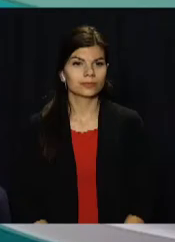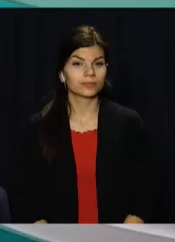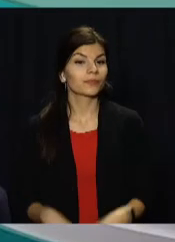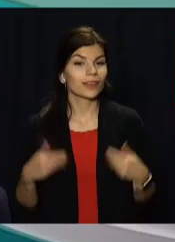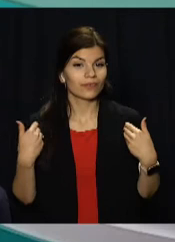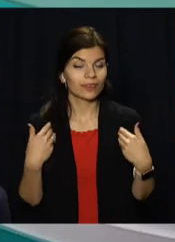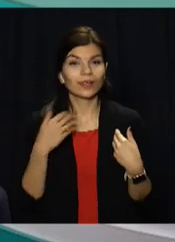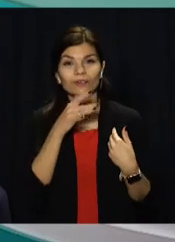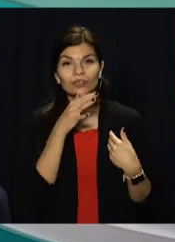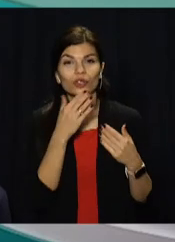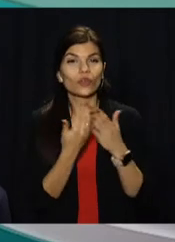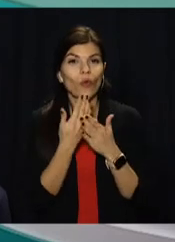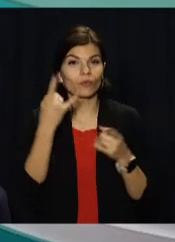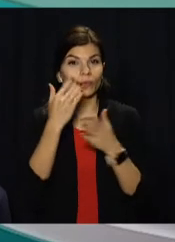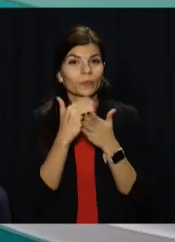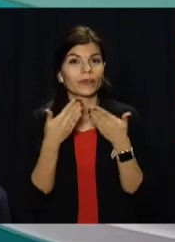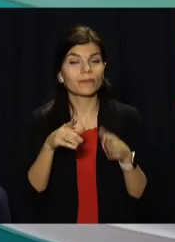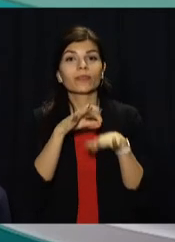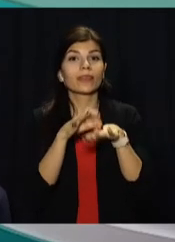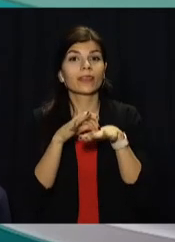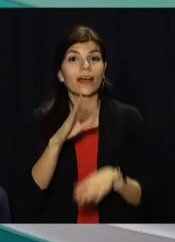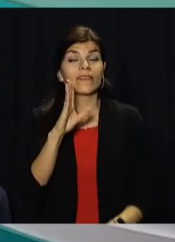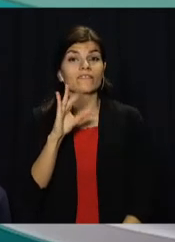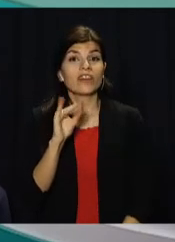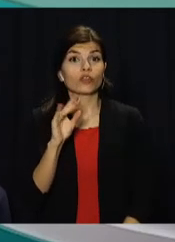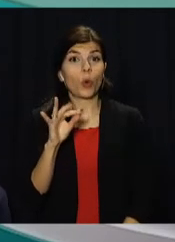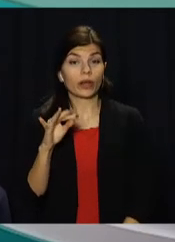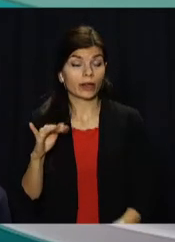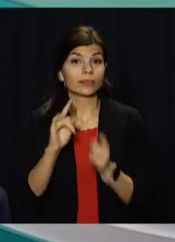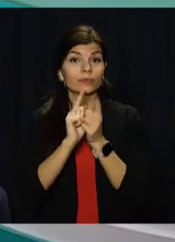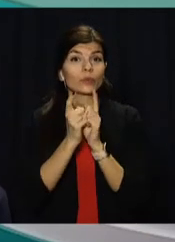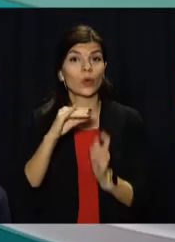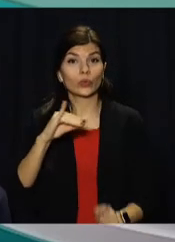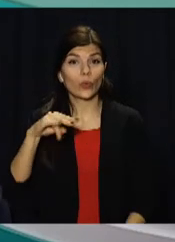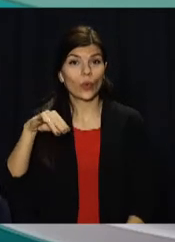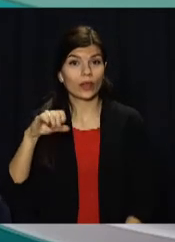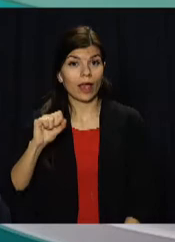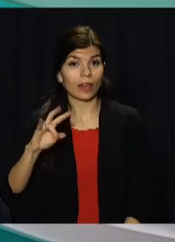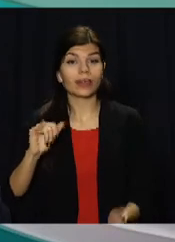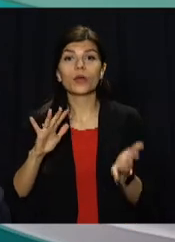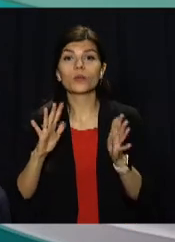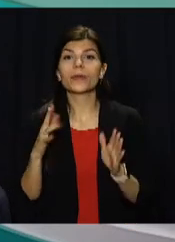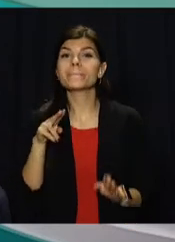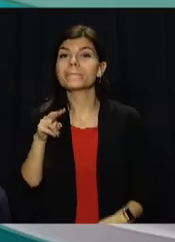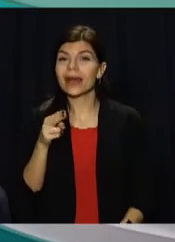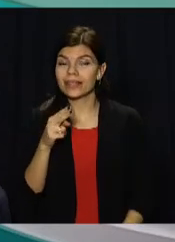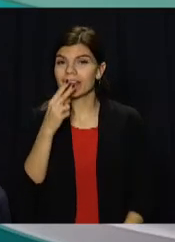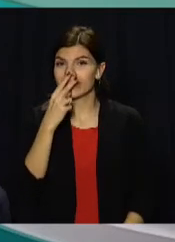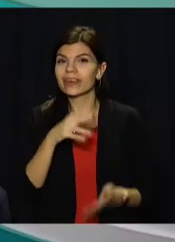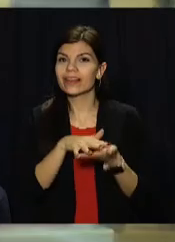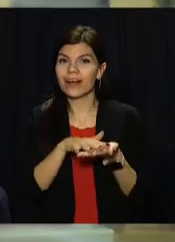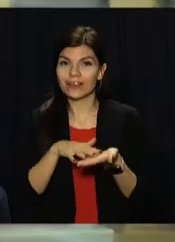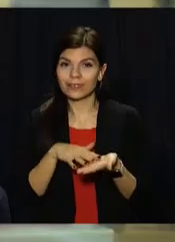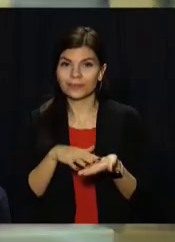Вітаю! Час новин на відкритому. У студії Вікторія Вахрошина та сурдоперекладачка Юліана Пуговкіна. І про події п'ятниці дивіться